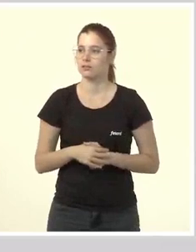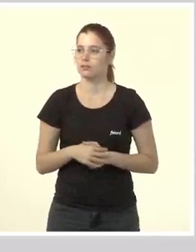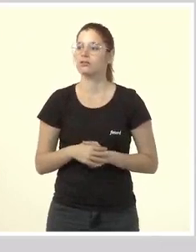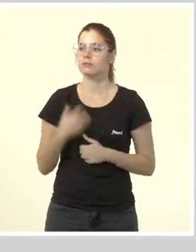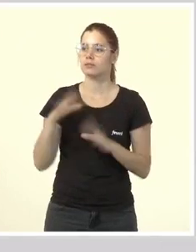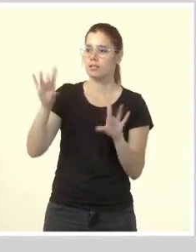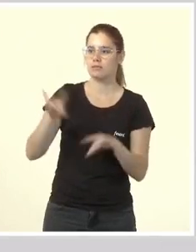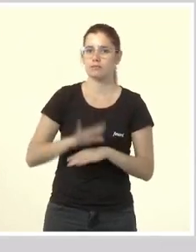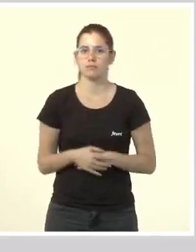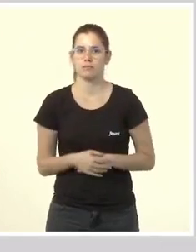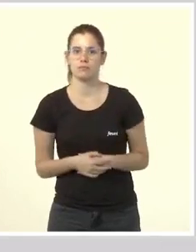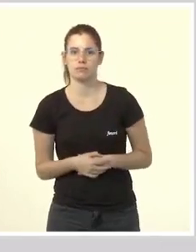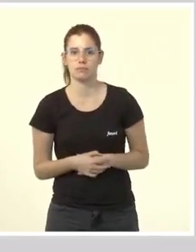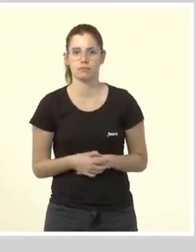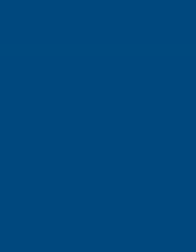Exactament.